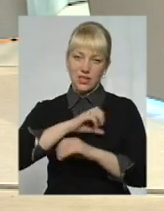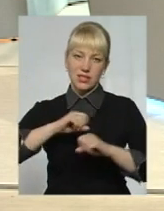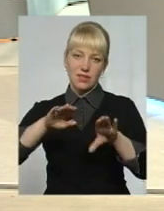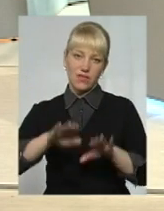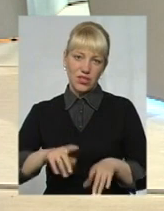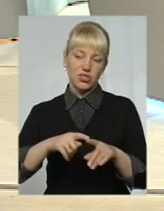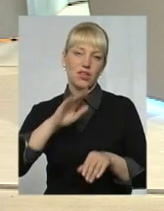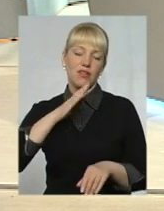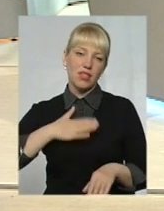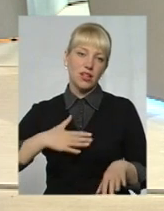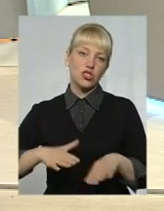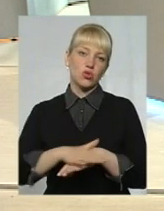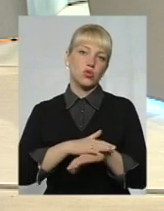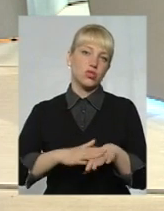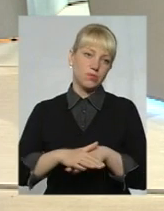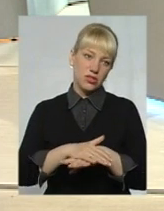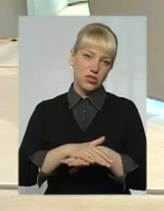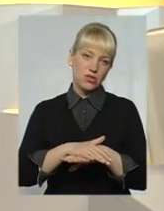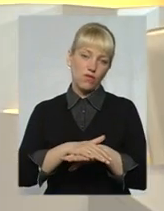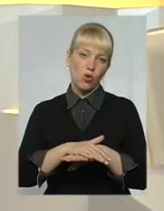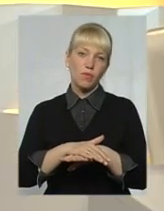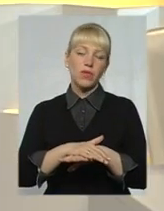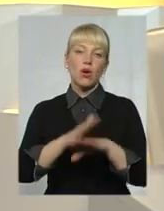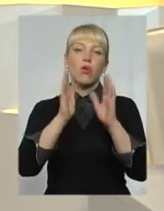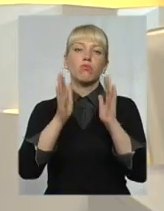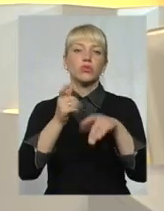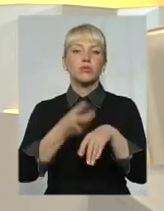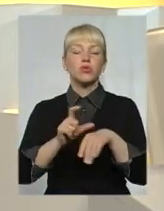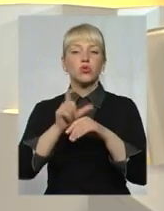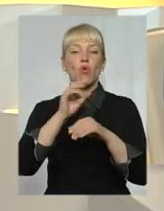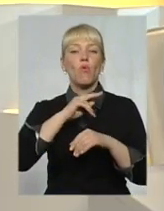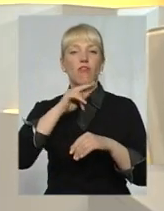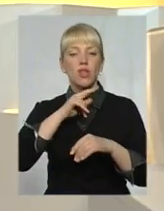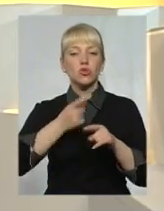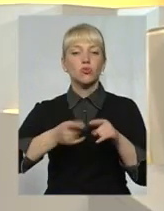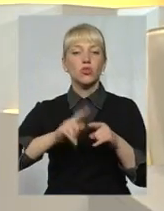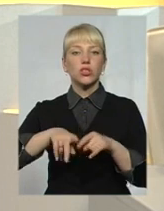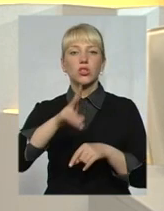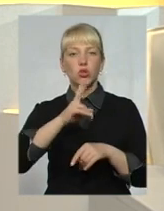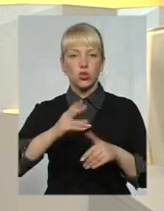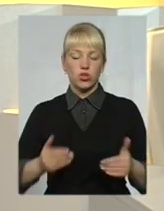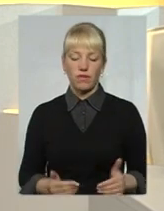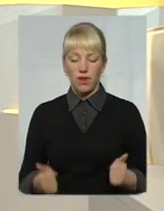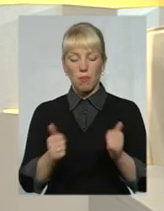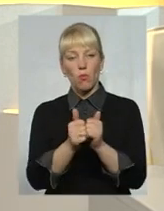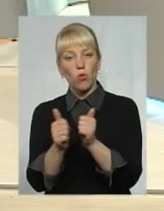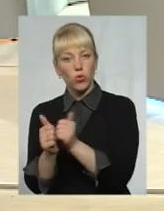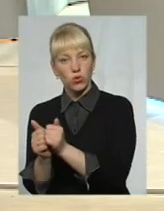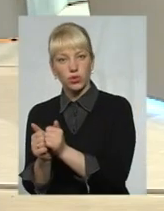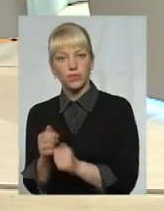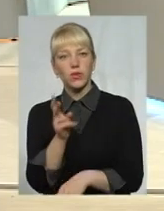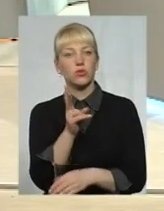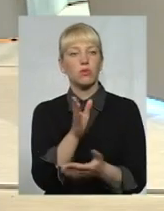суспільство буде більш уважним до тих, хто живе поруч, хто має